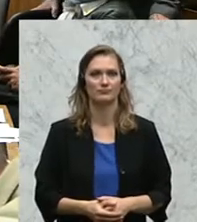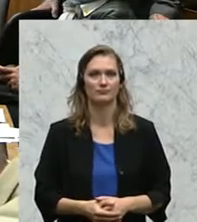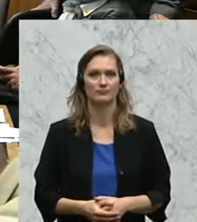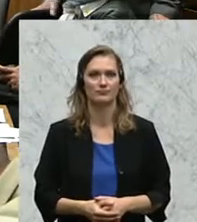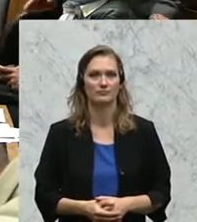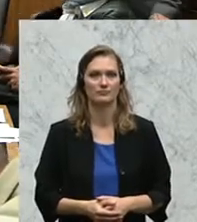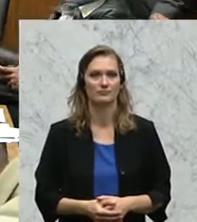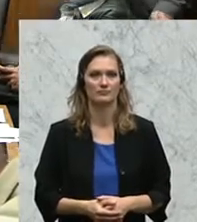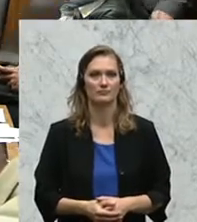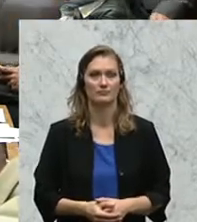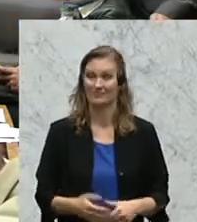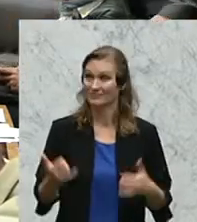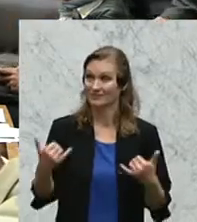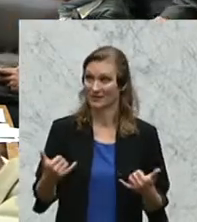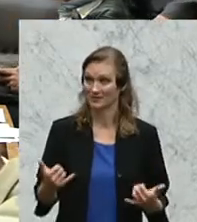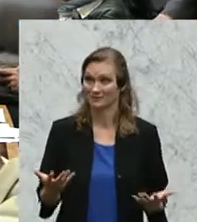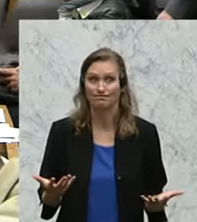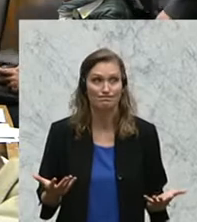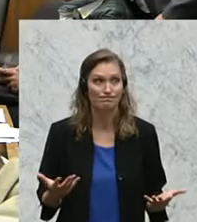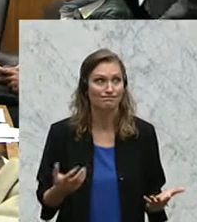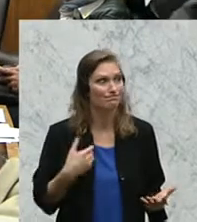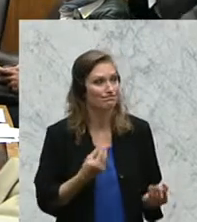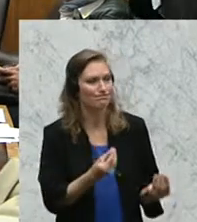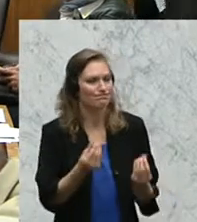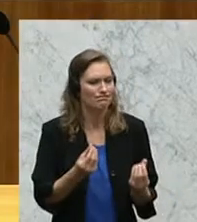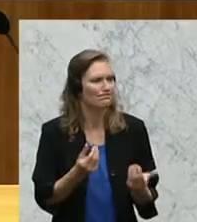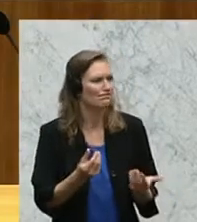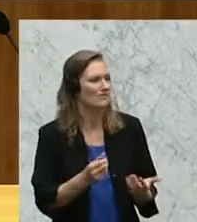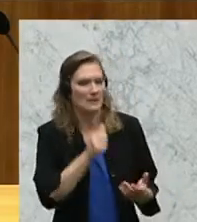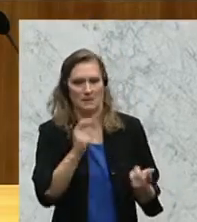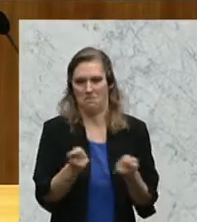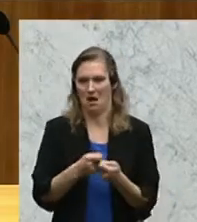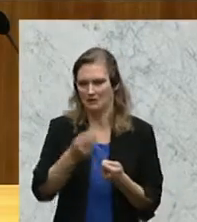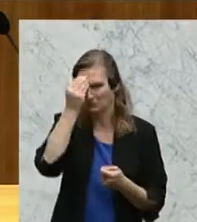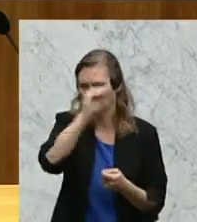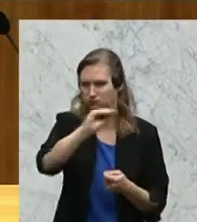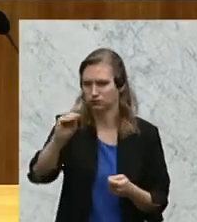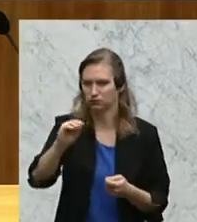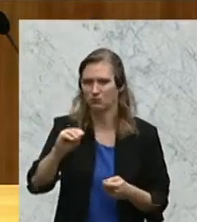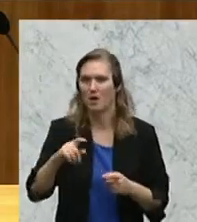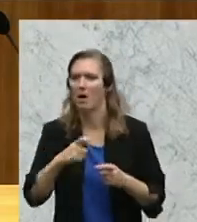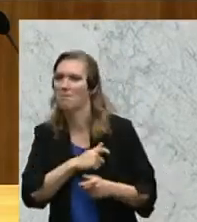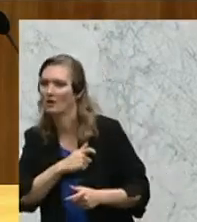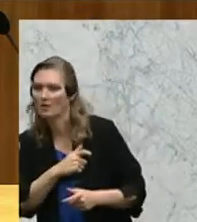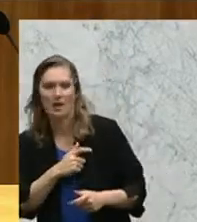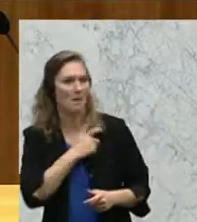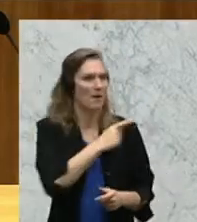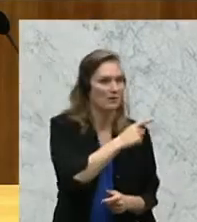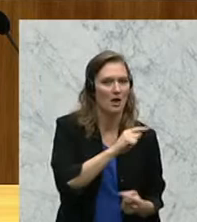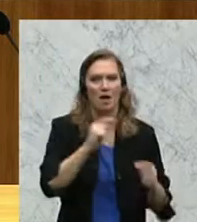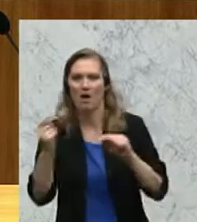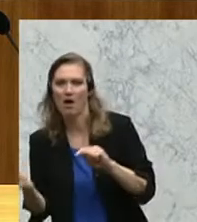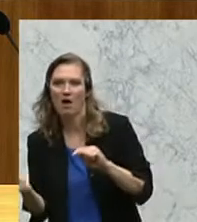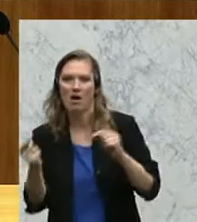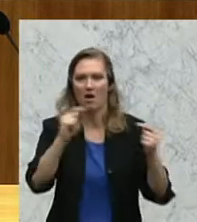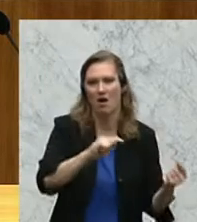Daher halte ich es auch für äußerst ungeeignet daraus, einen Parteien-Hickhack zu veranstalten, weil